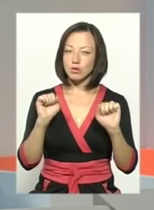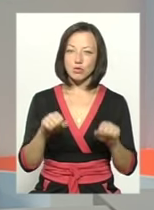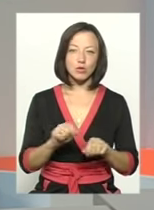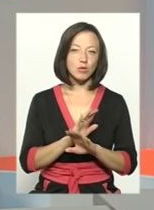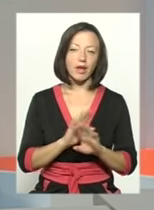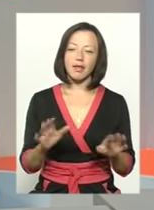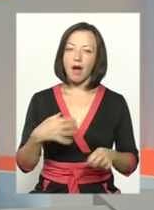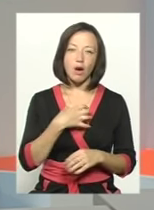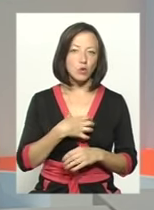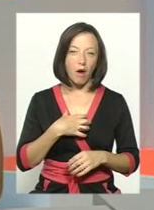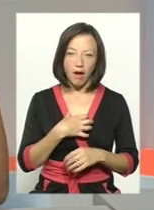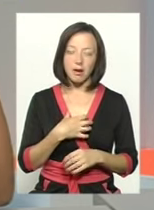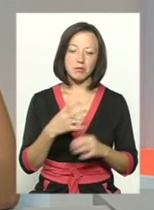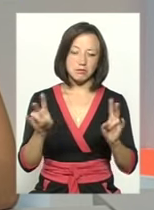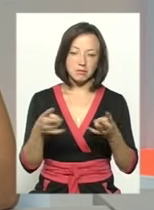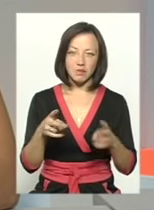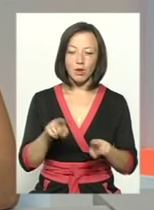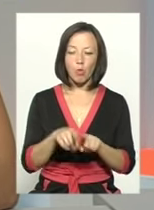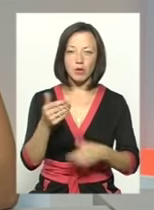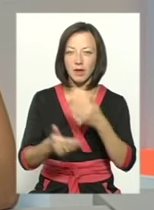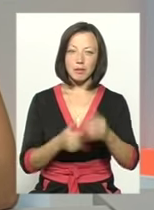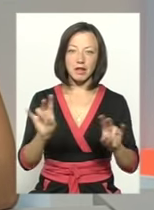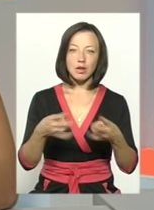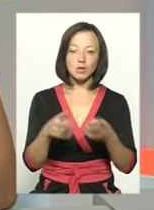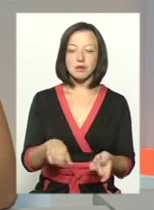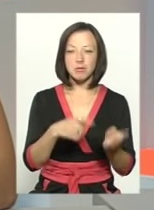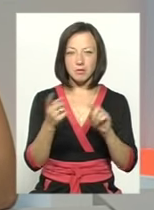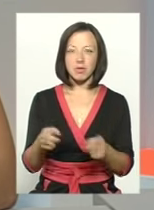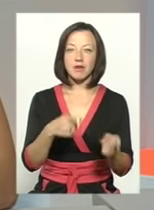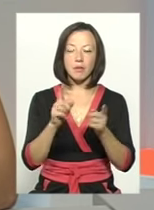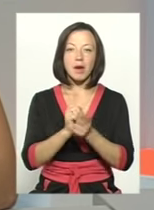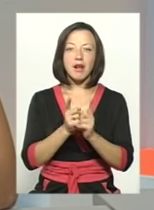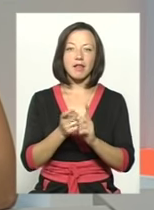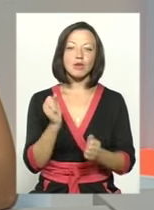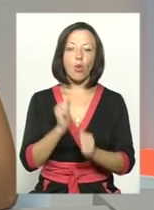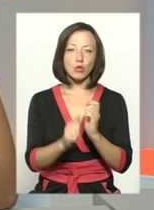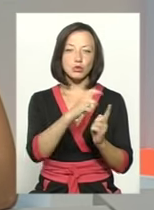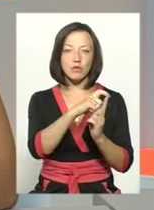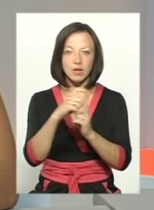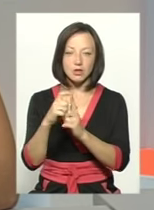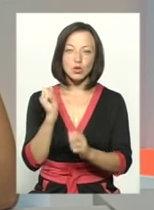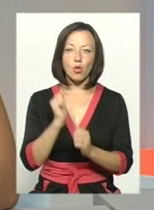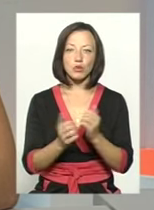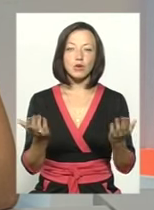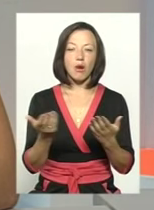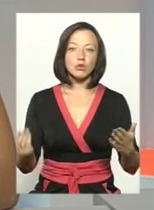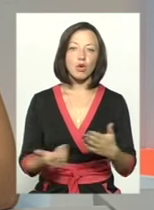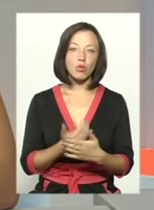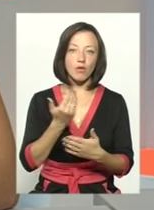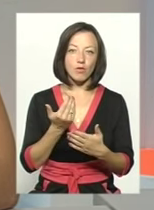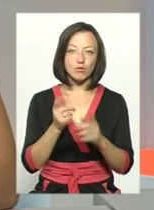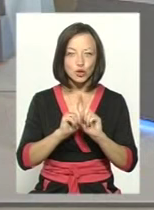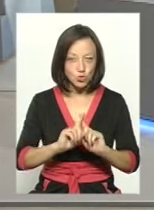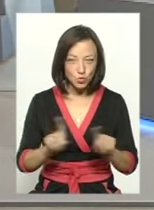неактуальним. І, звичайно, в такому темпі було би, мабуть, недоцільно переводити кожне визначення. Кожну якусь нову таку